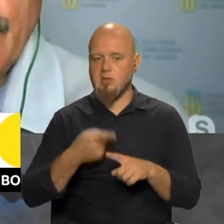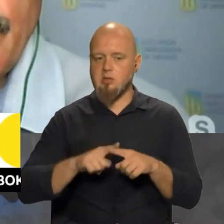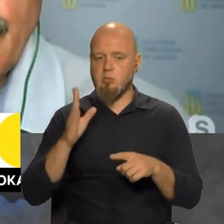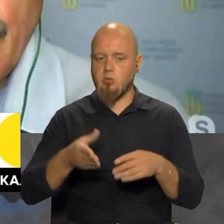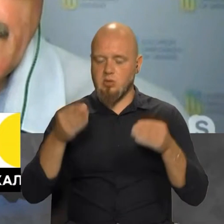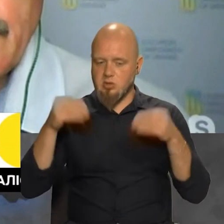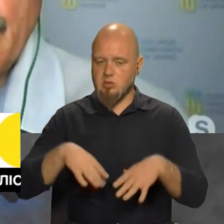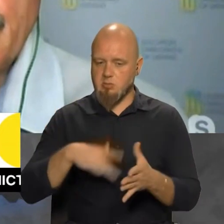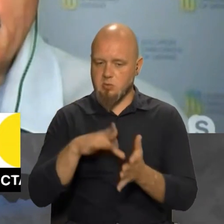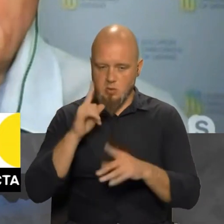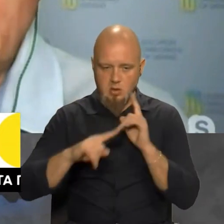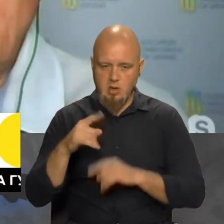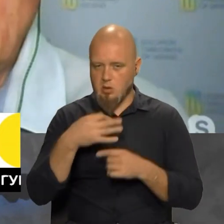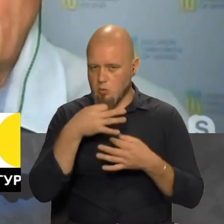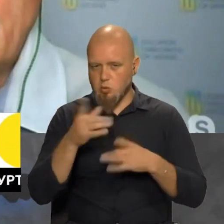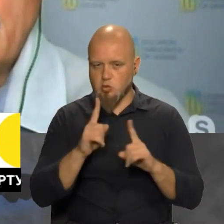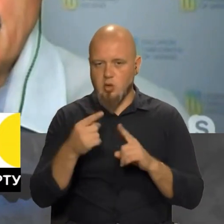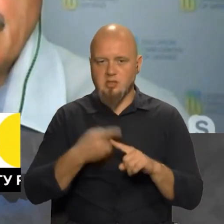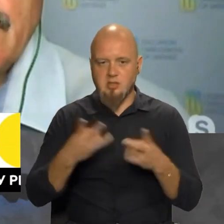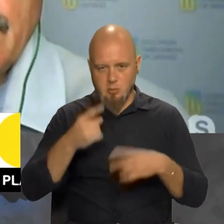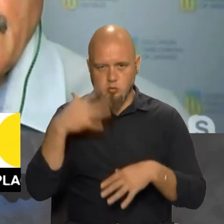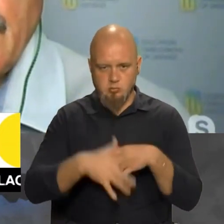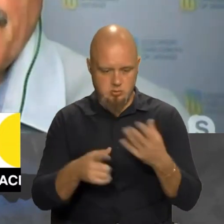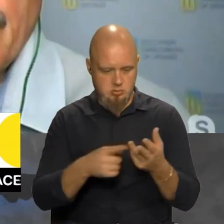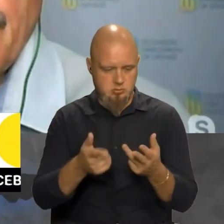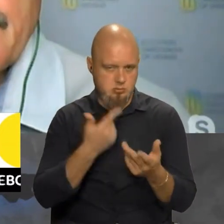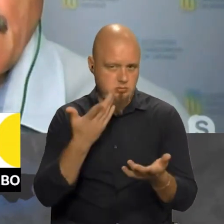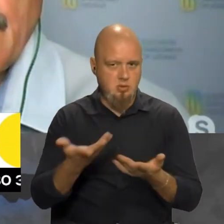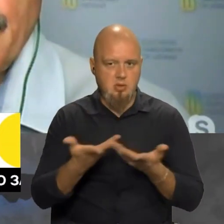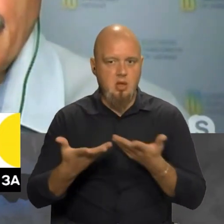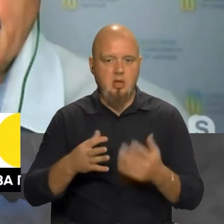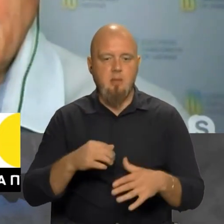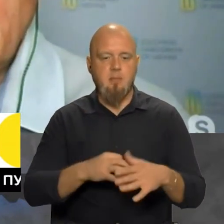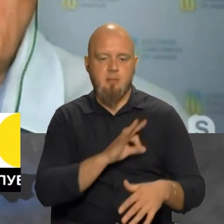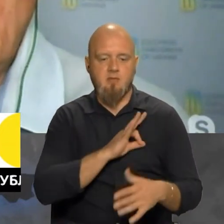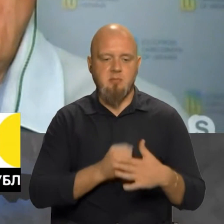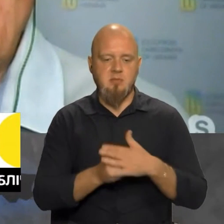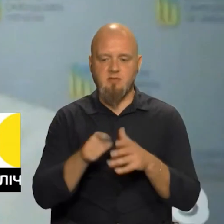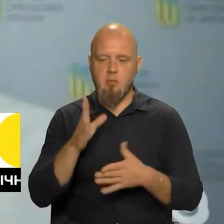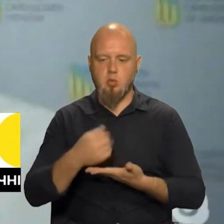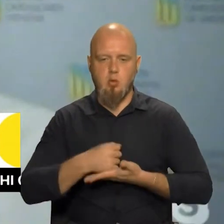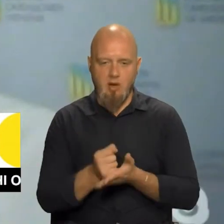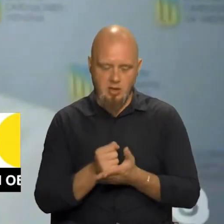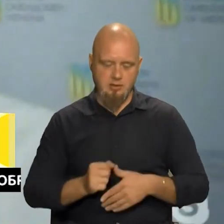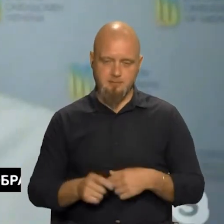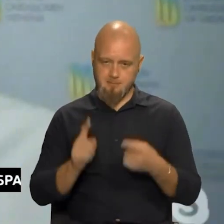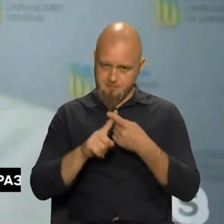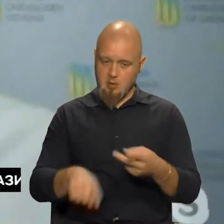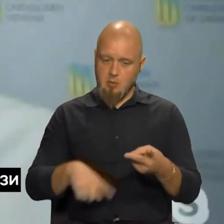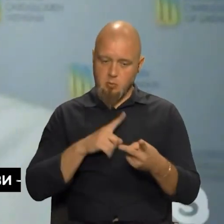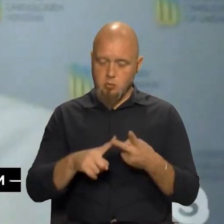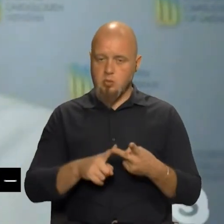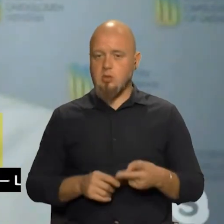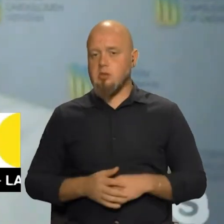міської ради. Ну, будь-що, але це треба розуміти, на якій правовій підставі він буде ухвалений. По-друге,